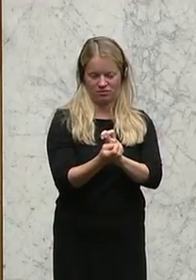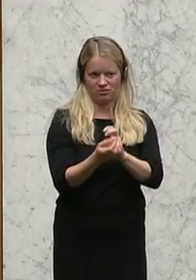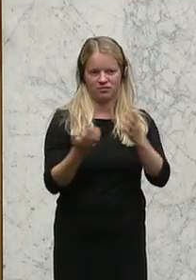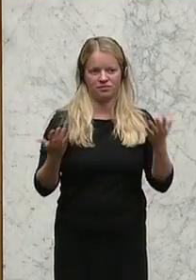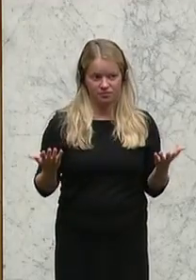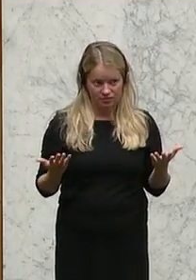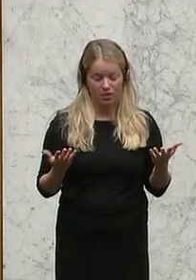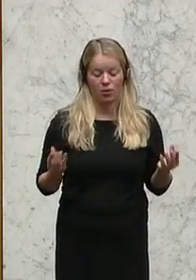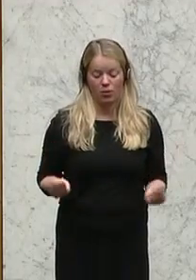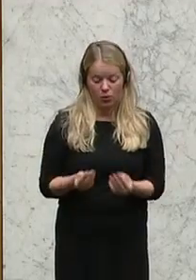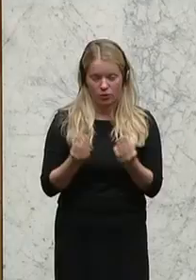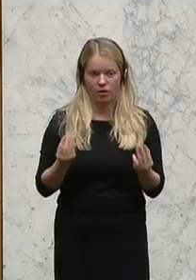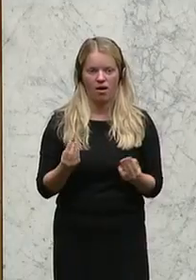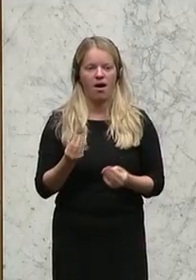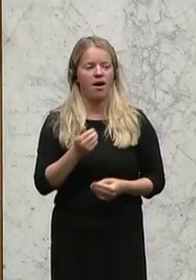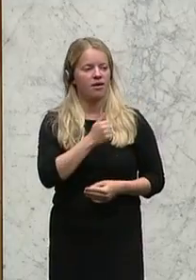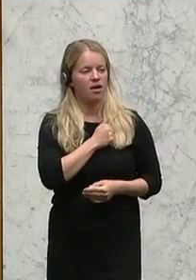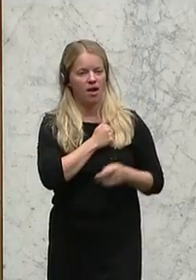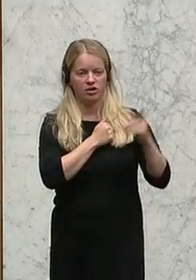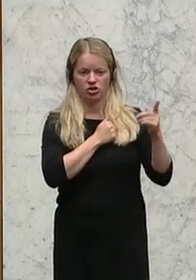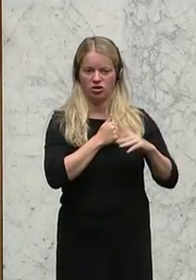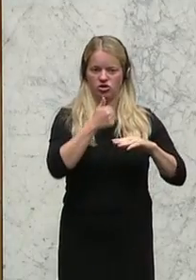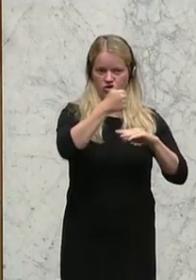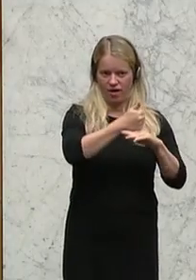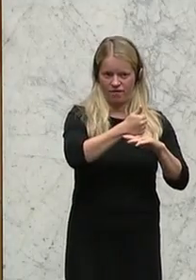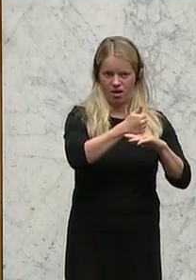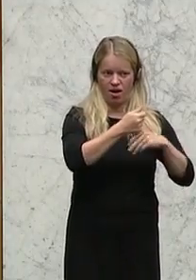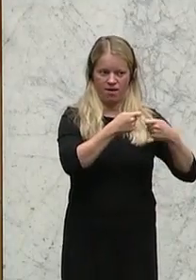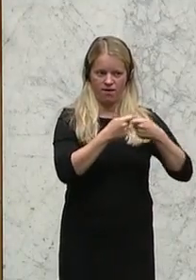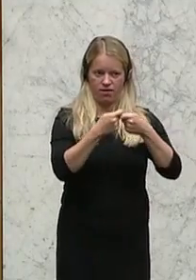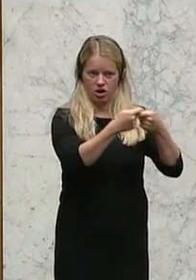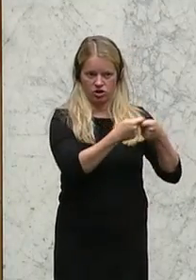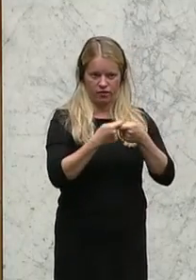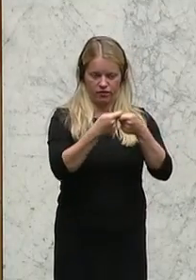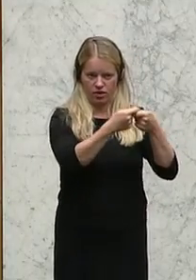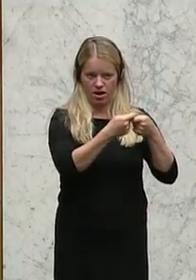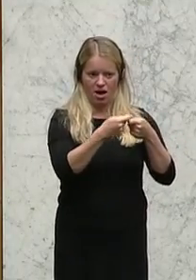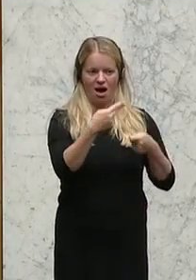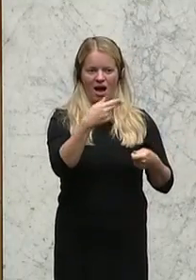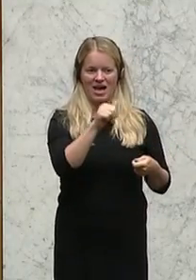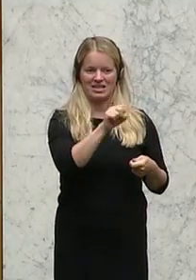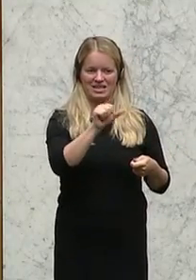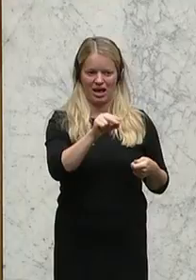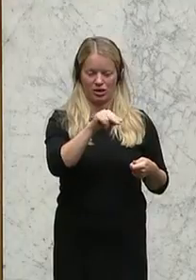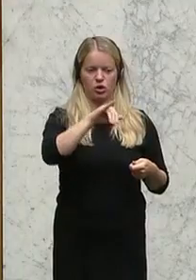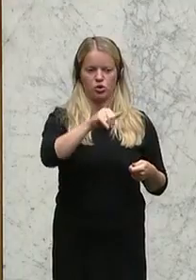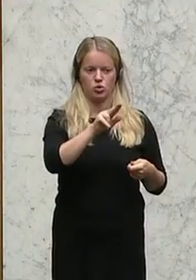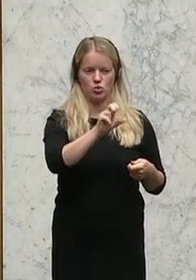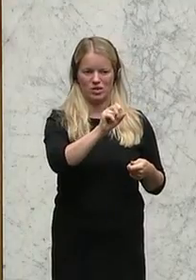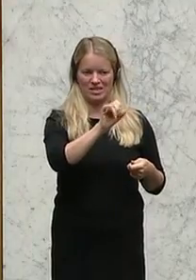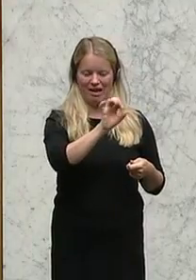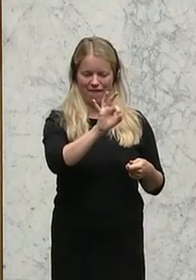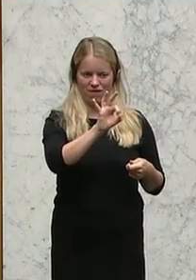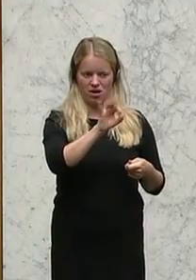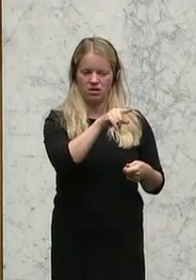weil sogar der kanadische Chef der Gewerkschaft, Hassan Youssef, dieses Abkommen sehr kritisch sieht,